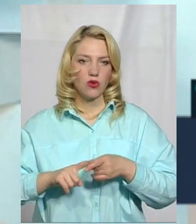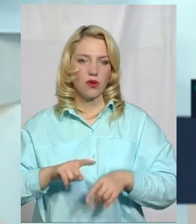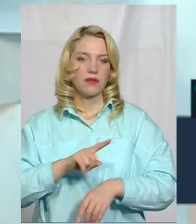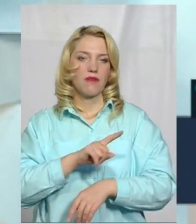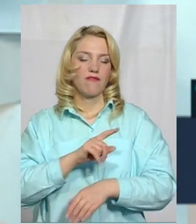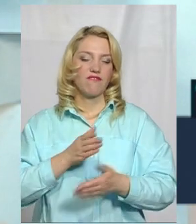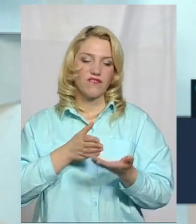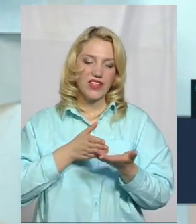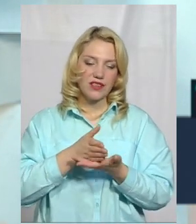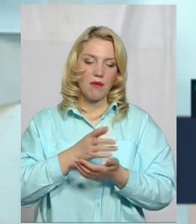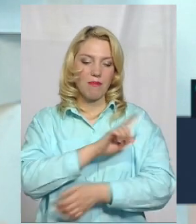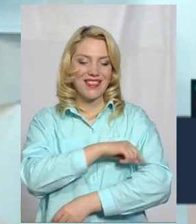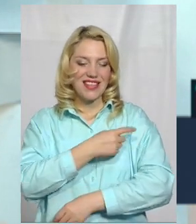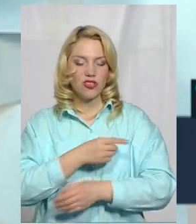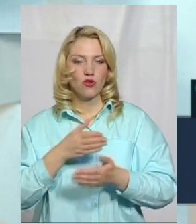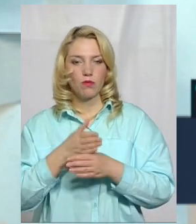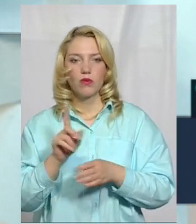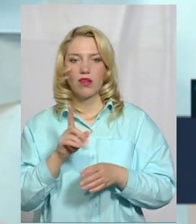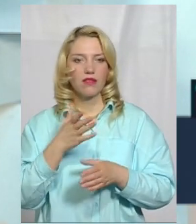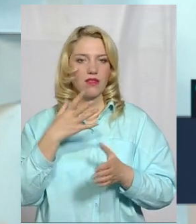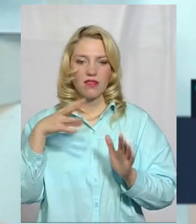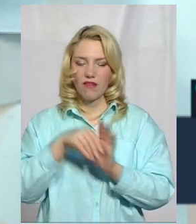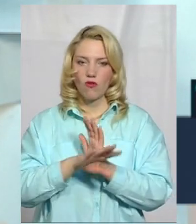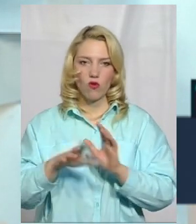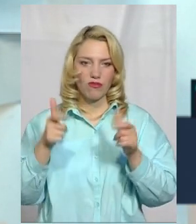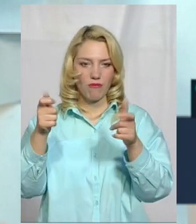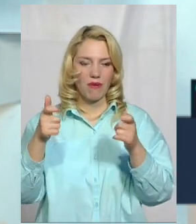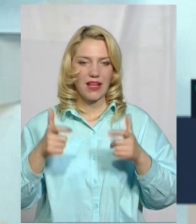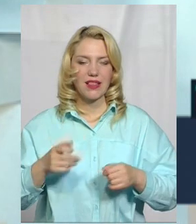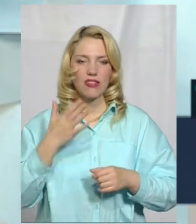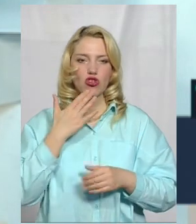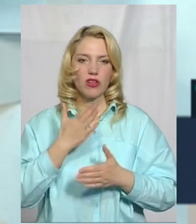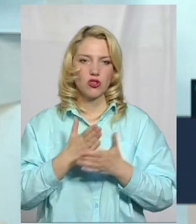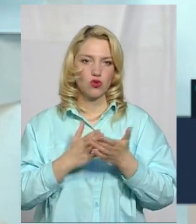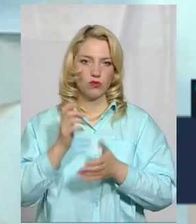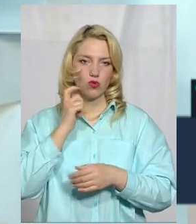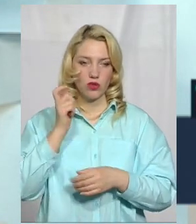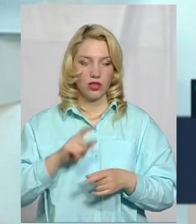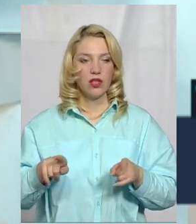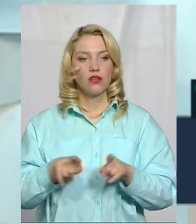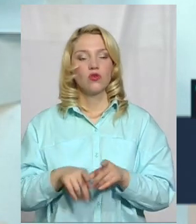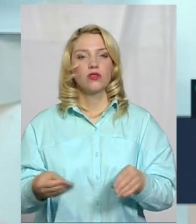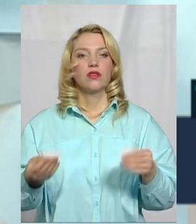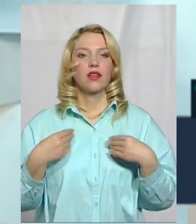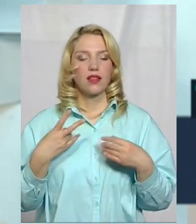медичної допомоги, який не покривається пакетами Національної служби здоров'я України. Дає також на придбання